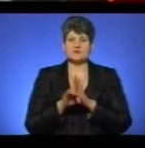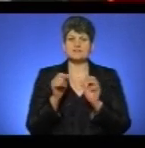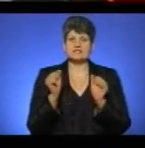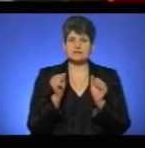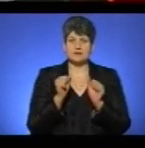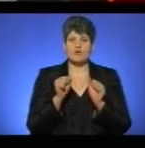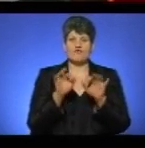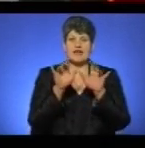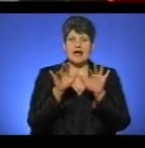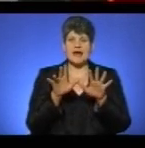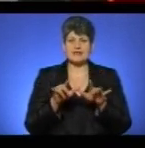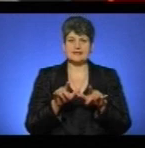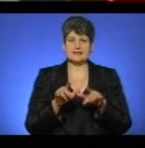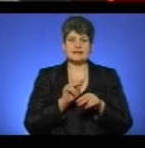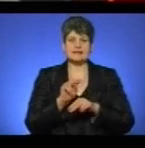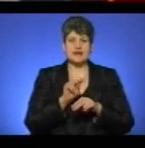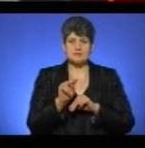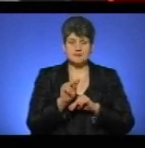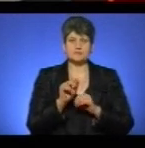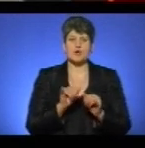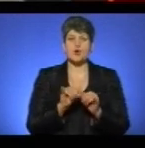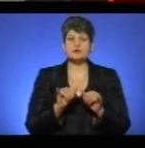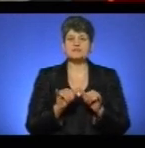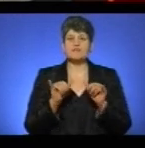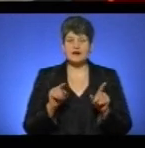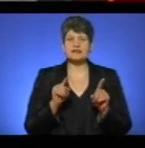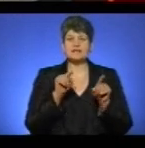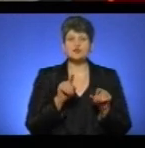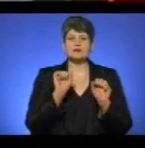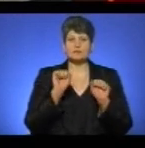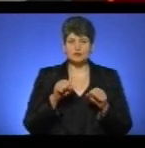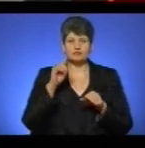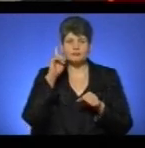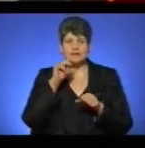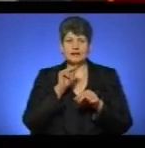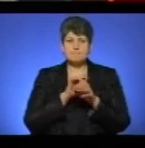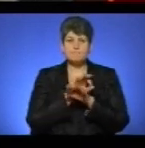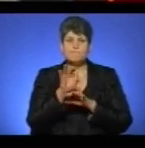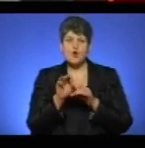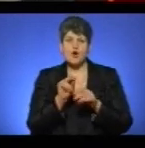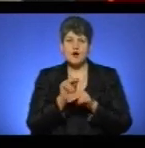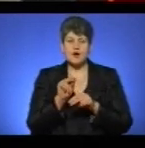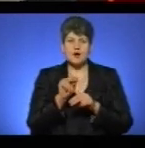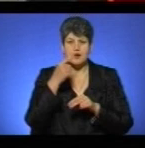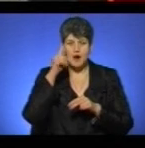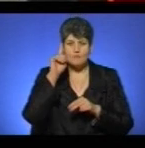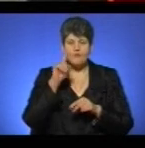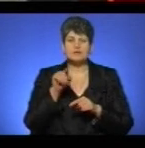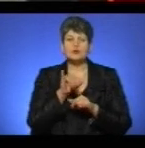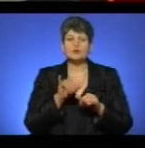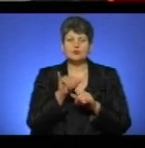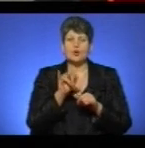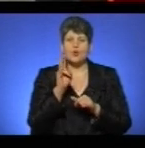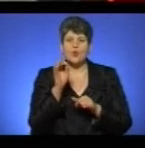Розвиває те, що ти зможеш програмувати, тобто будеш знати деякі коди вже